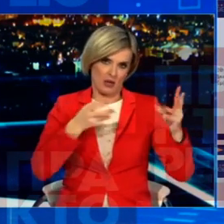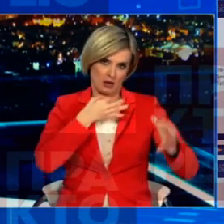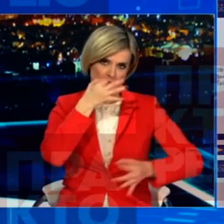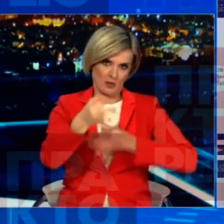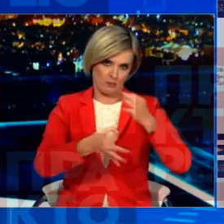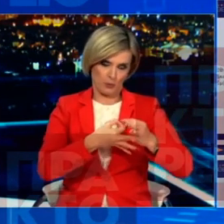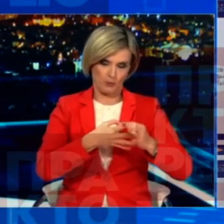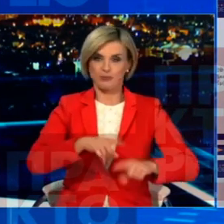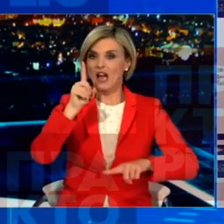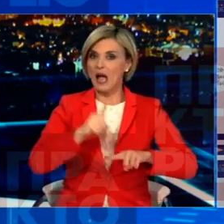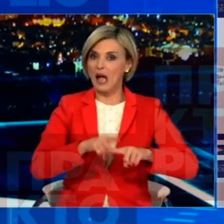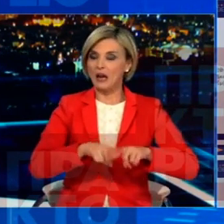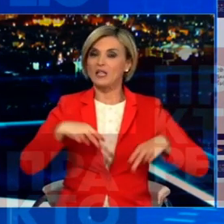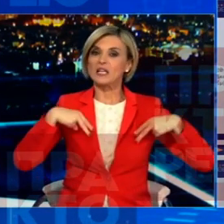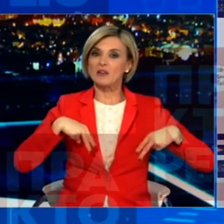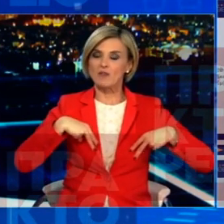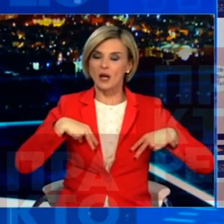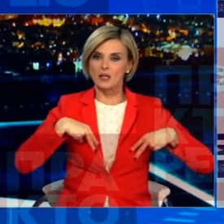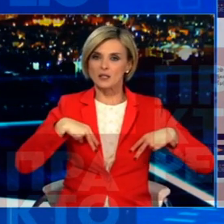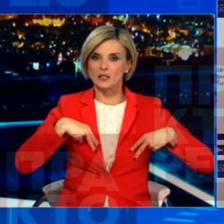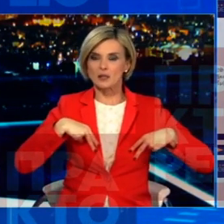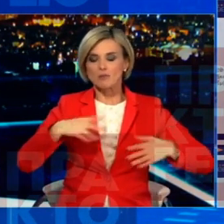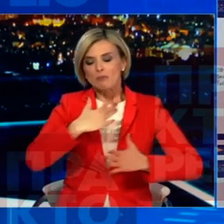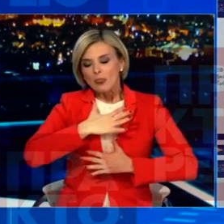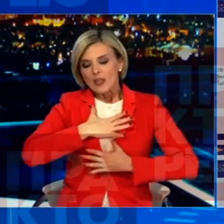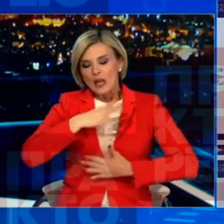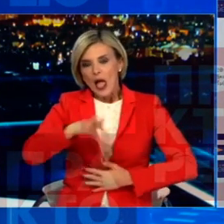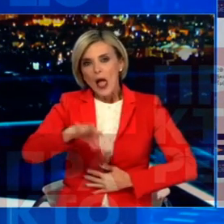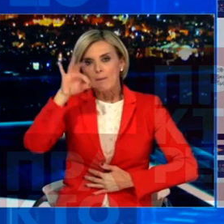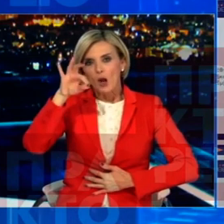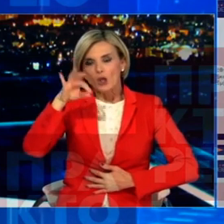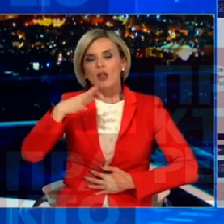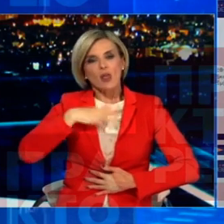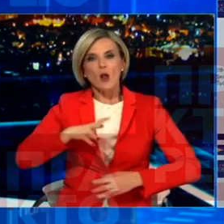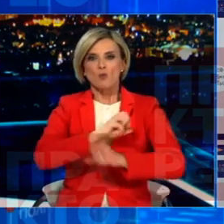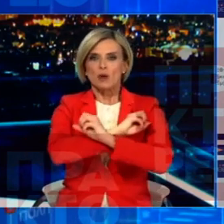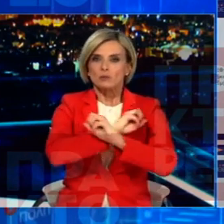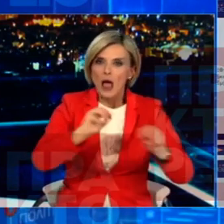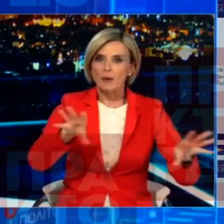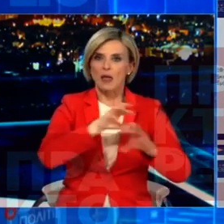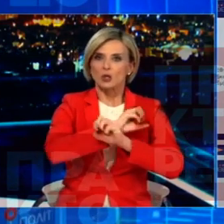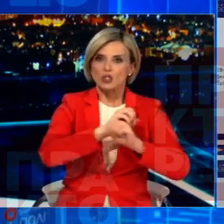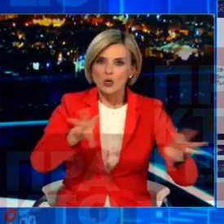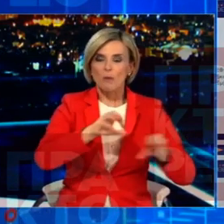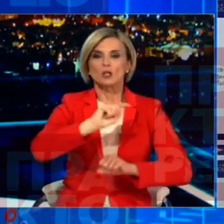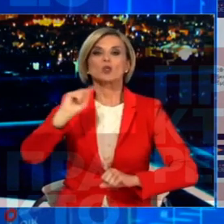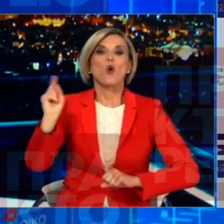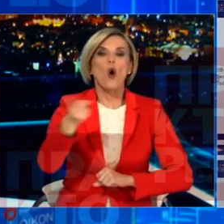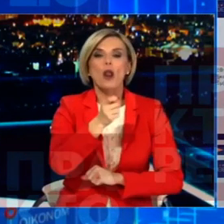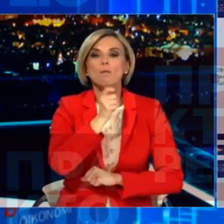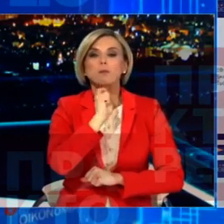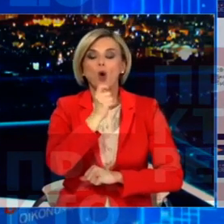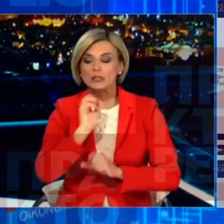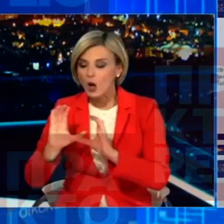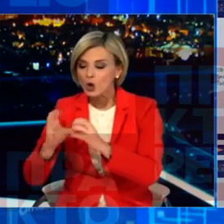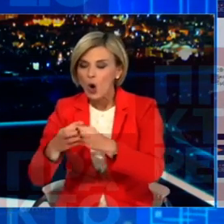Επέλεξε να βαδίσει Σε αυτήν εθνική εξαρτή εμβολιασμού Με συμπέχτες Όλα τα κόμματα του δημοκρατικού τόξου